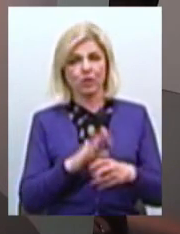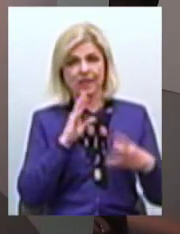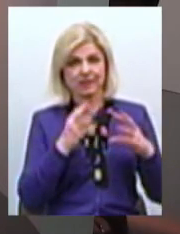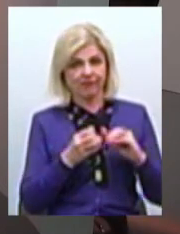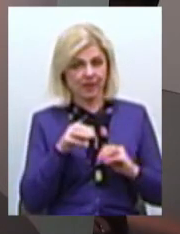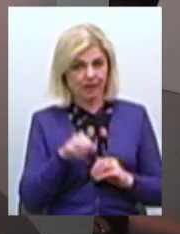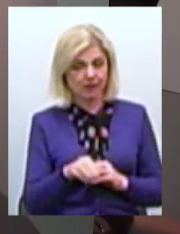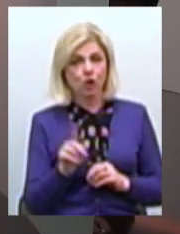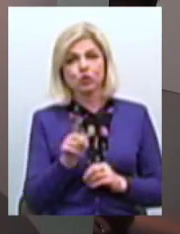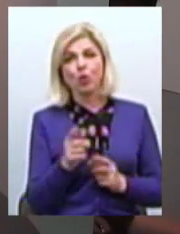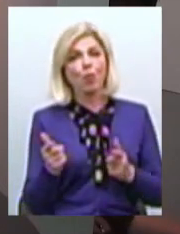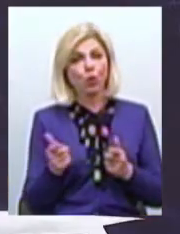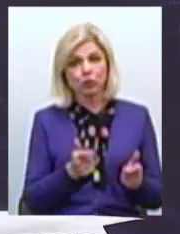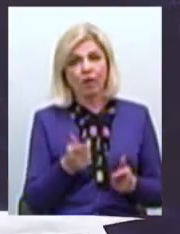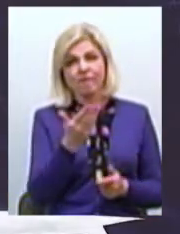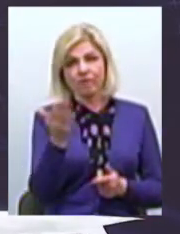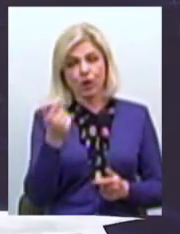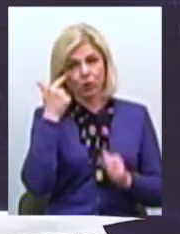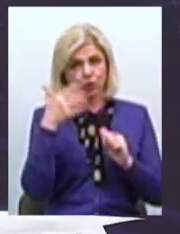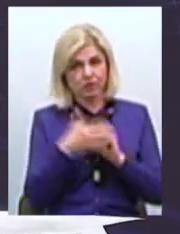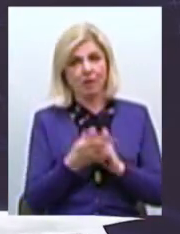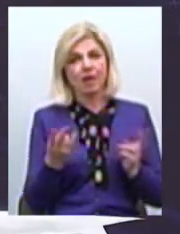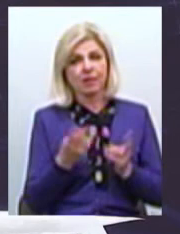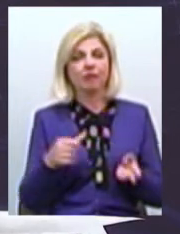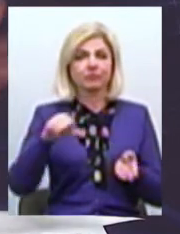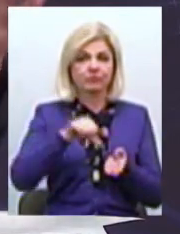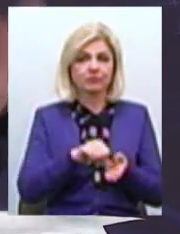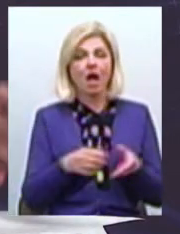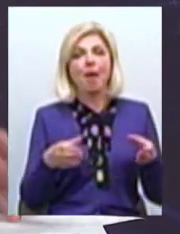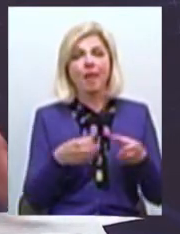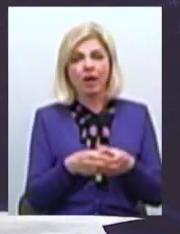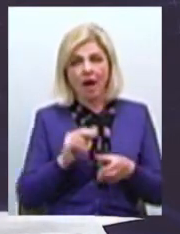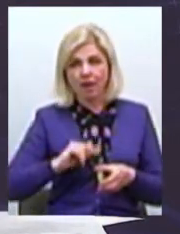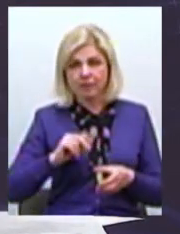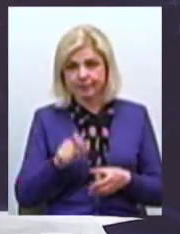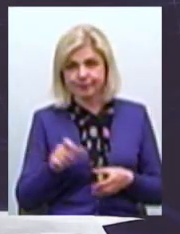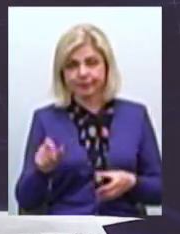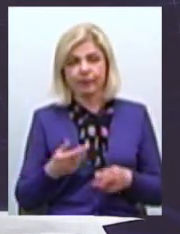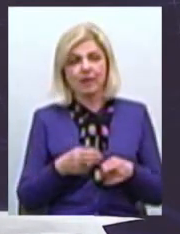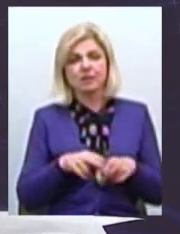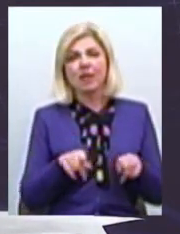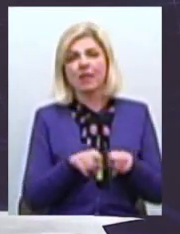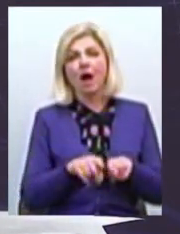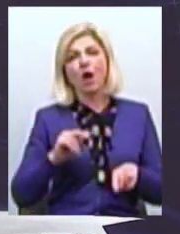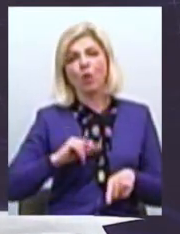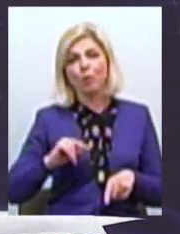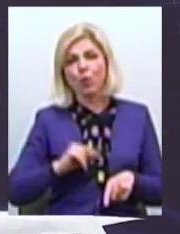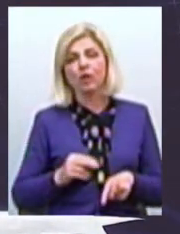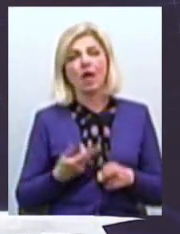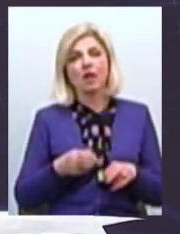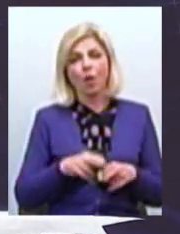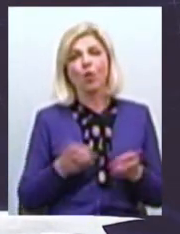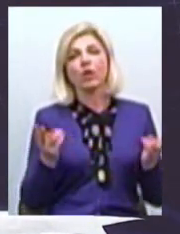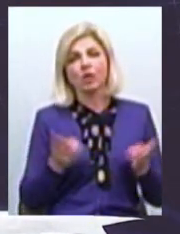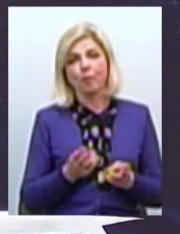Але для того, щоб його підготувати Ви розумієте, необхідно теж залучати апарат Це така робота, яку теж